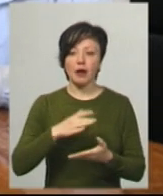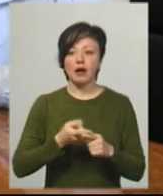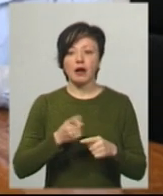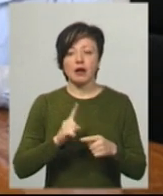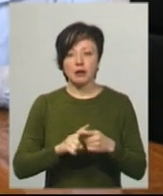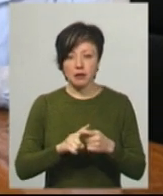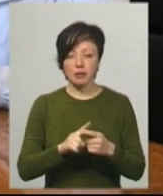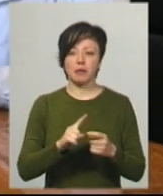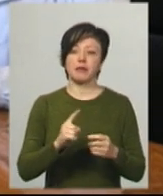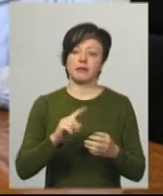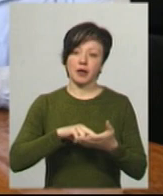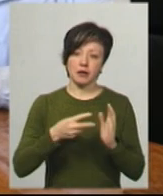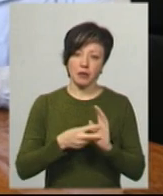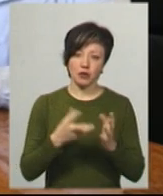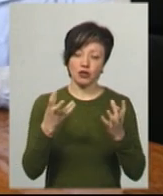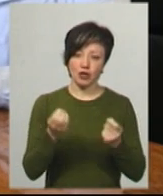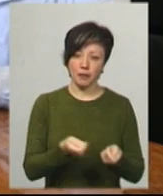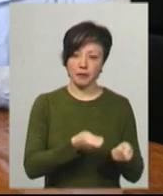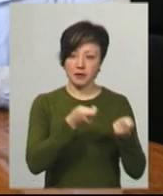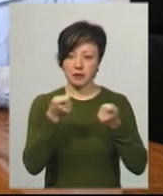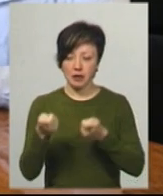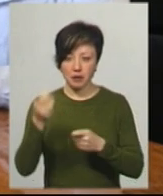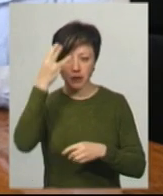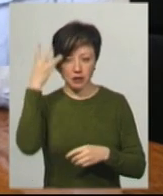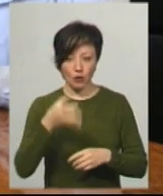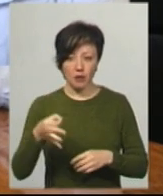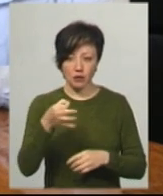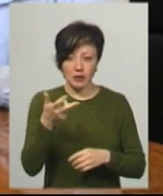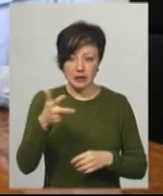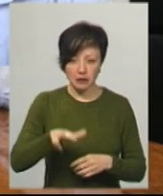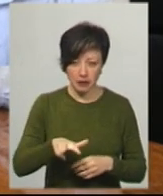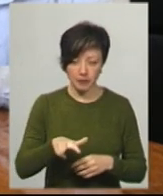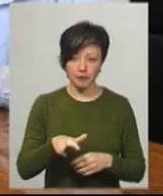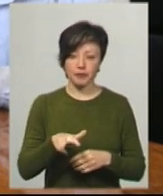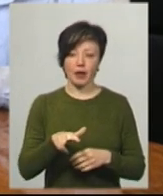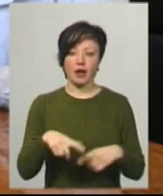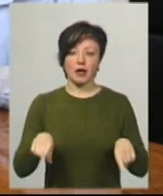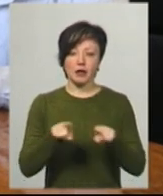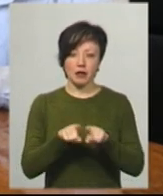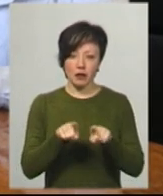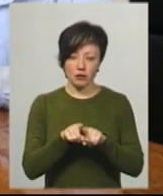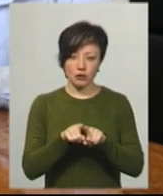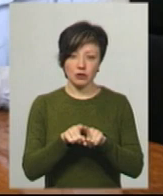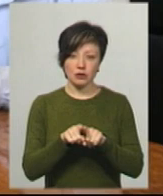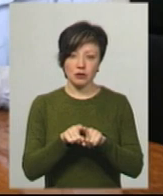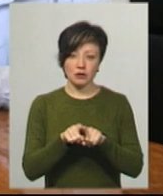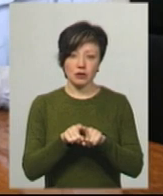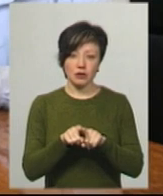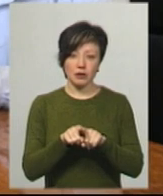перебазування ще трьох апаратів з Хмельницької обласної лікарні. Також апаратів з